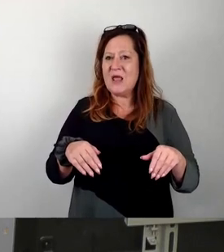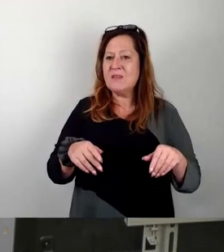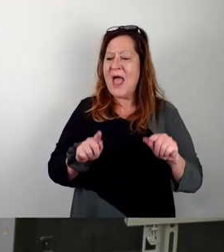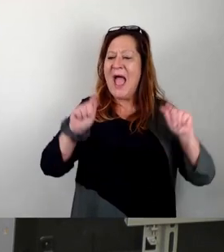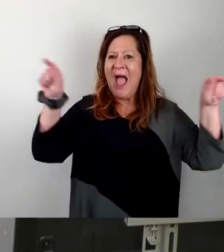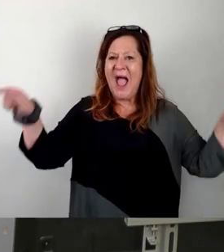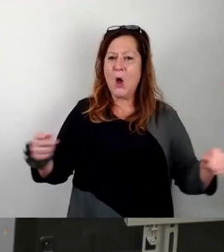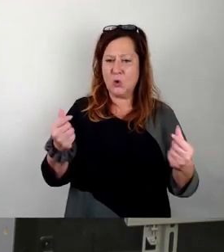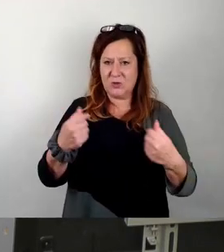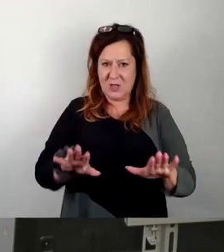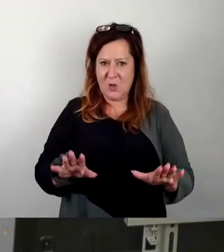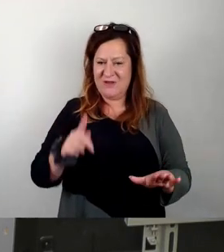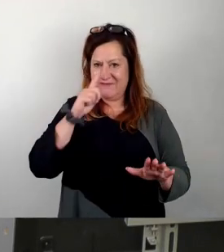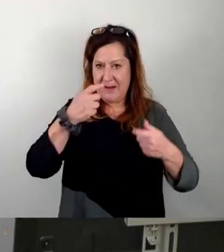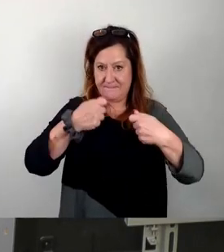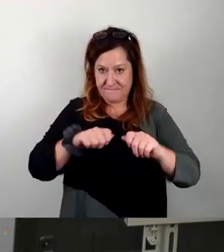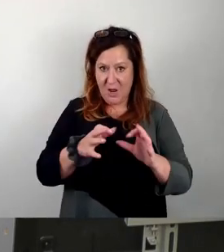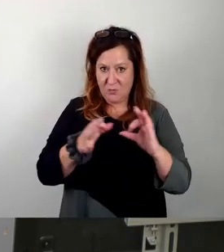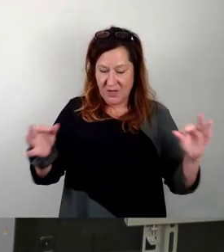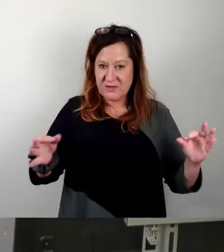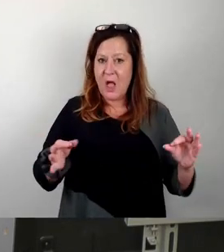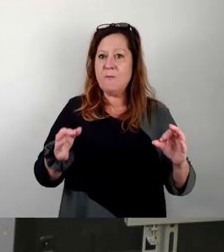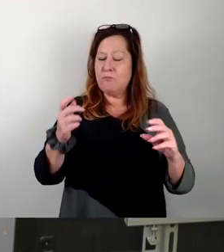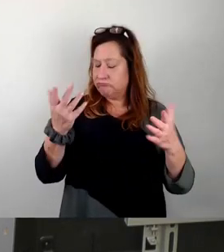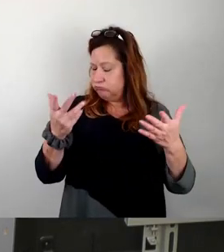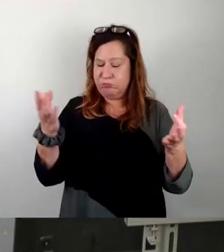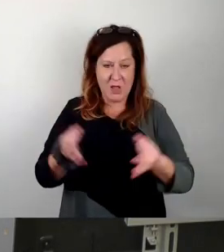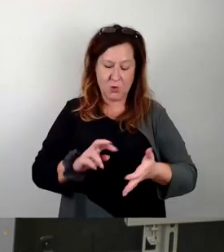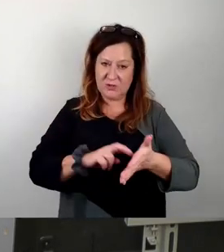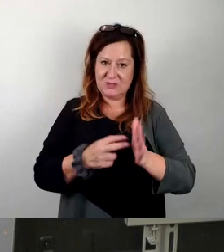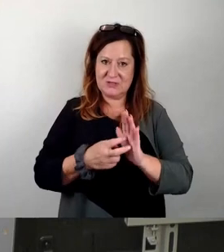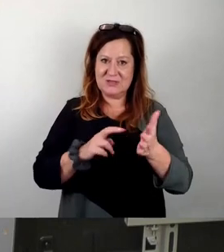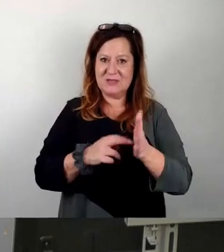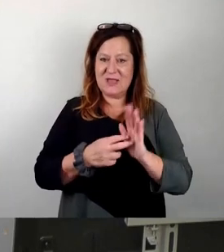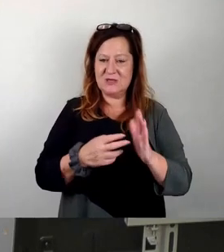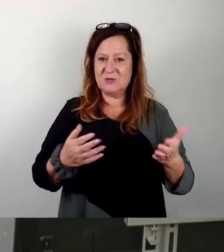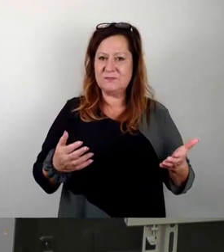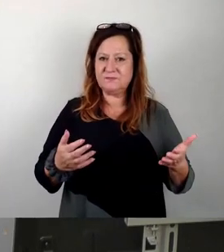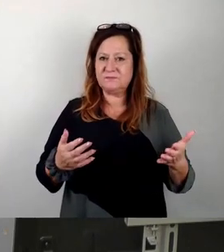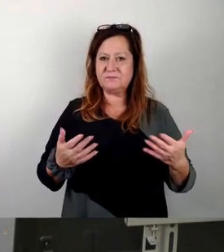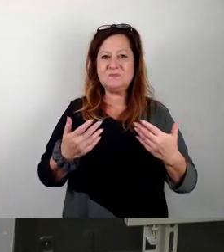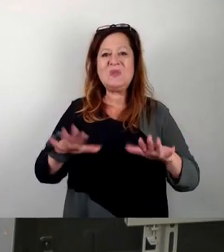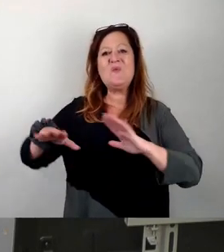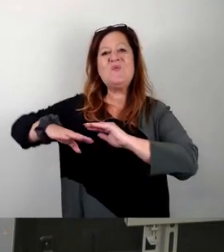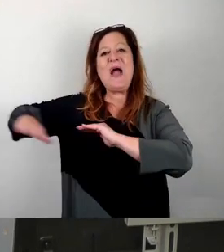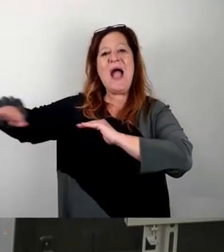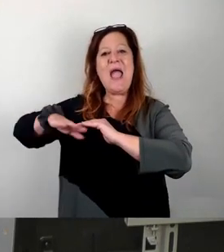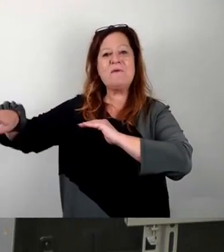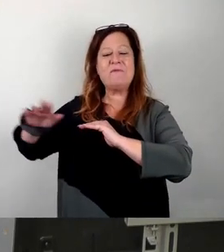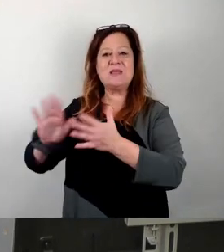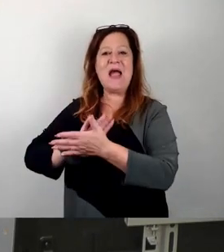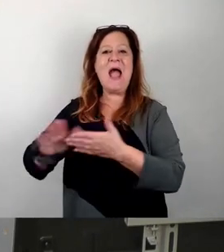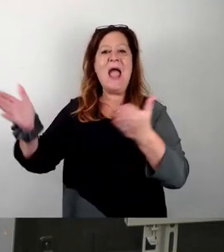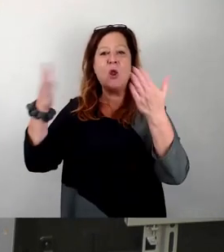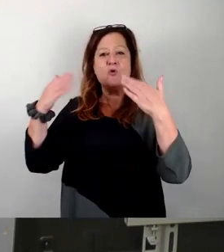Während der Baumaßnahme und der dazurückenden Technik, Teile der Freifläche weiterhin als reines Luftbad ohne Eintritt